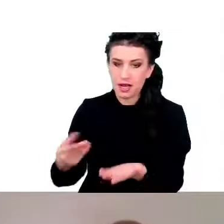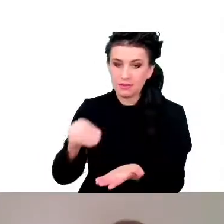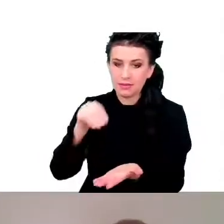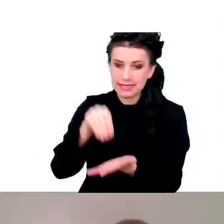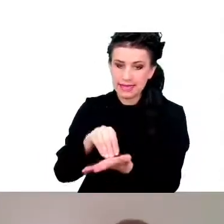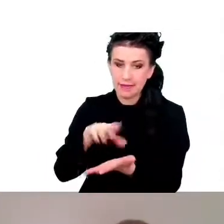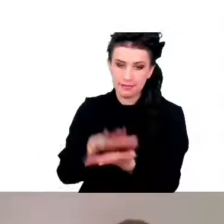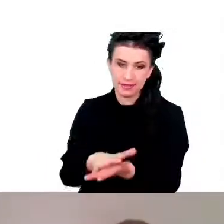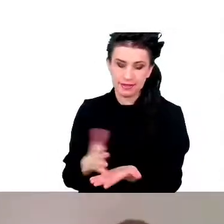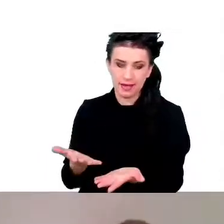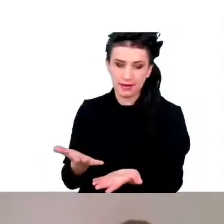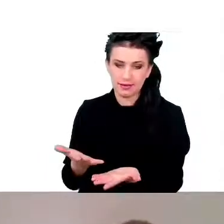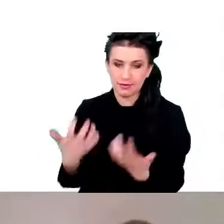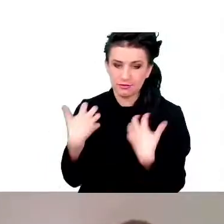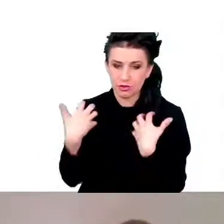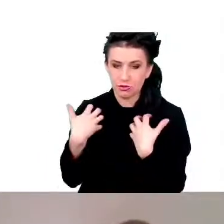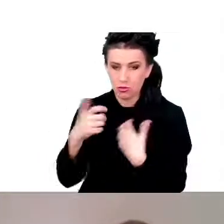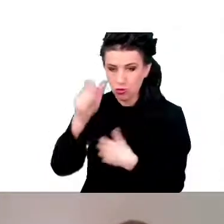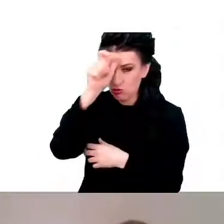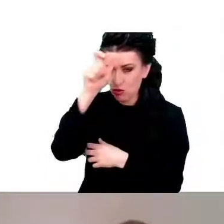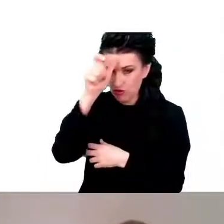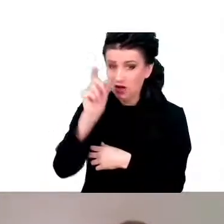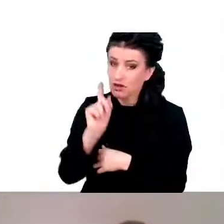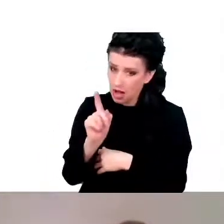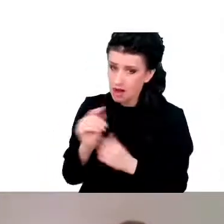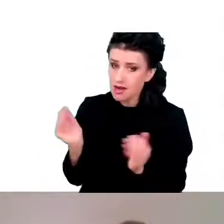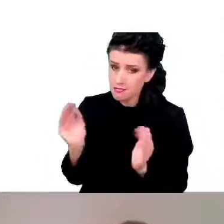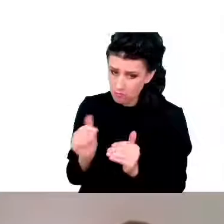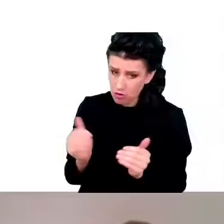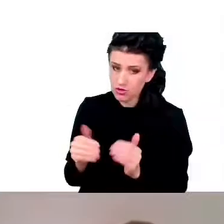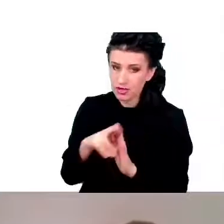który można w jakiś sposób regulować.